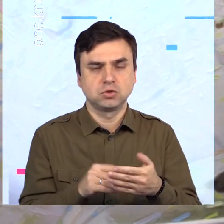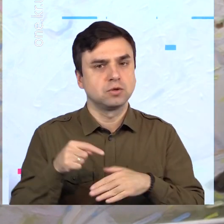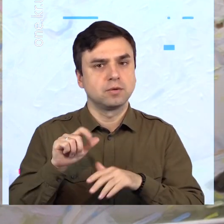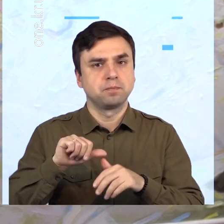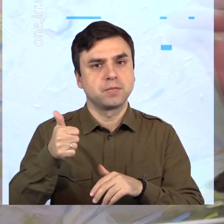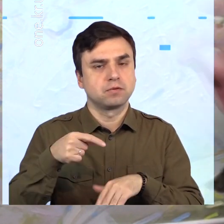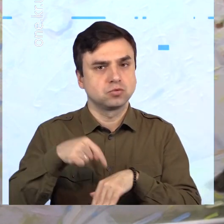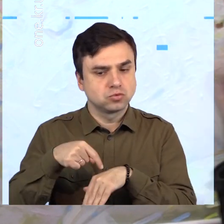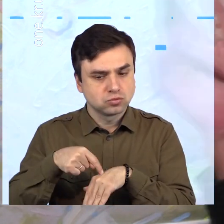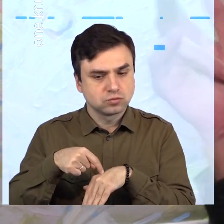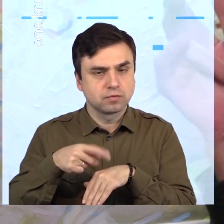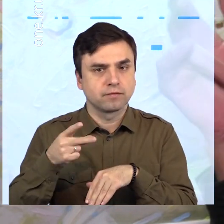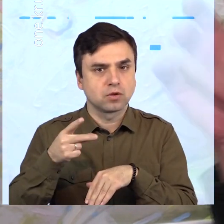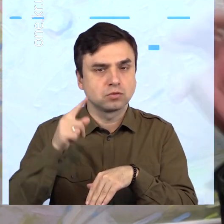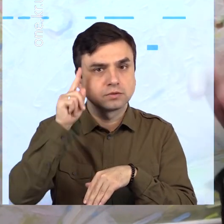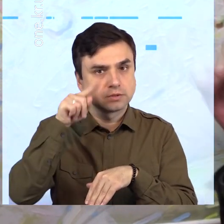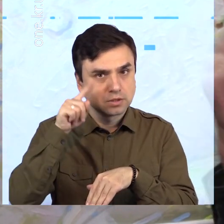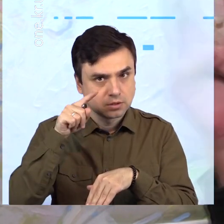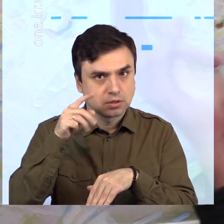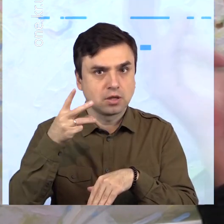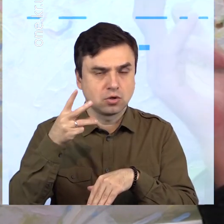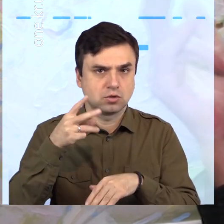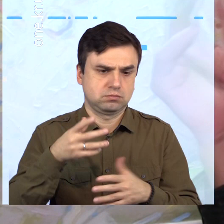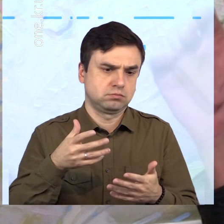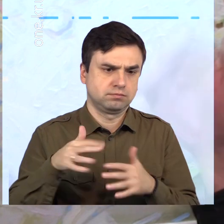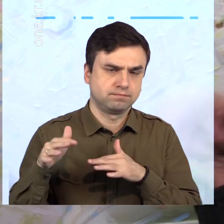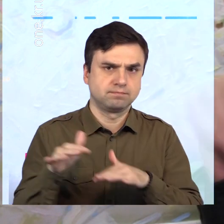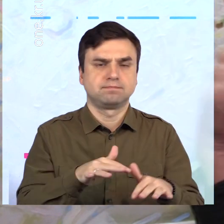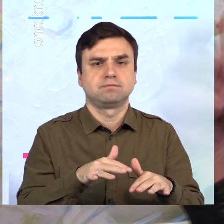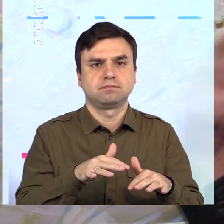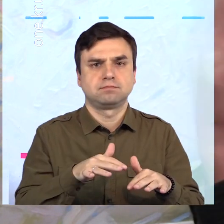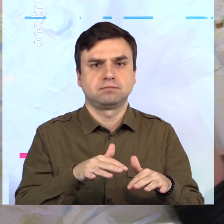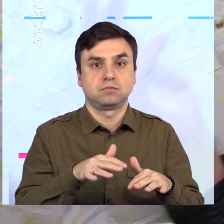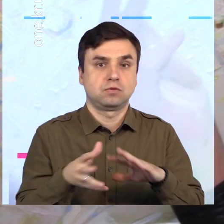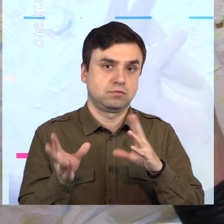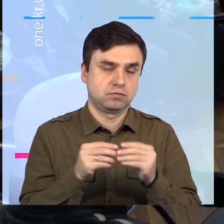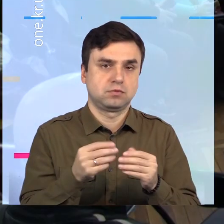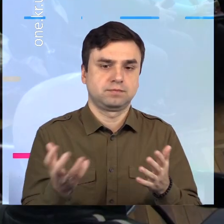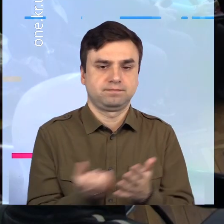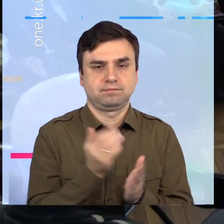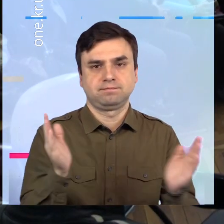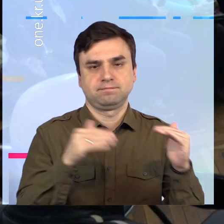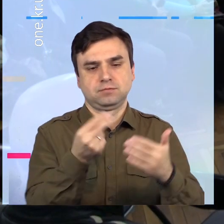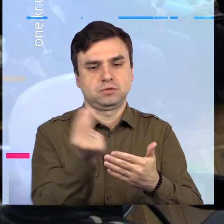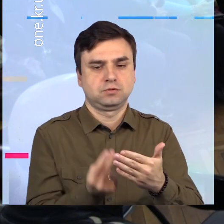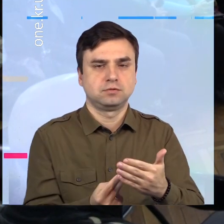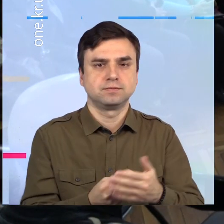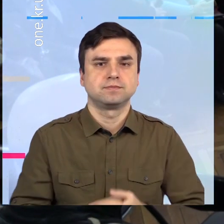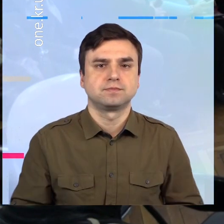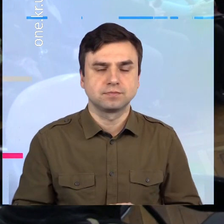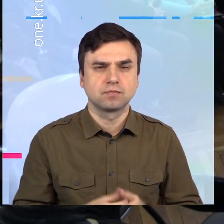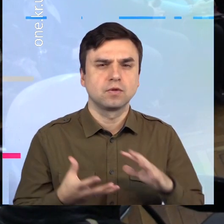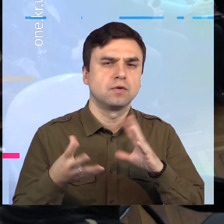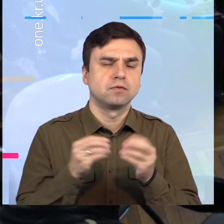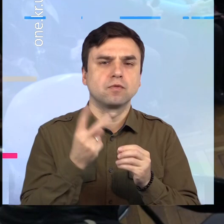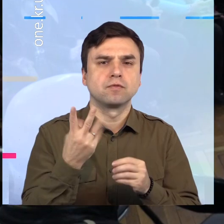І коли ці три компоненти гармонічно зочитаються, рождається картина. Загалом в експозиції свої роботи